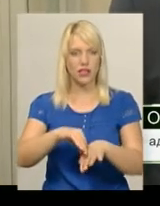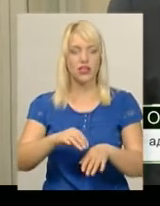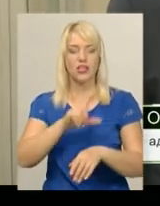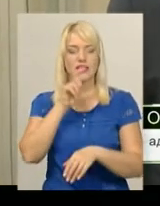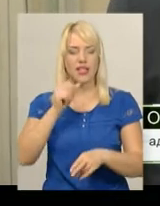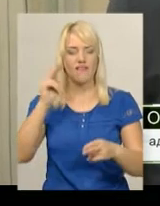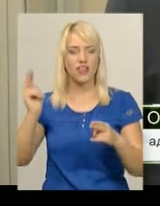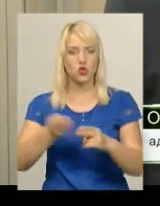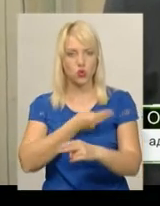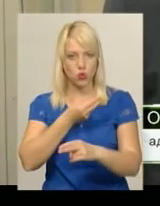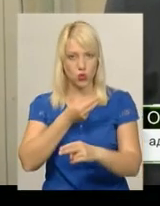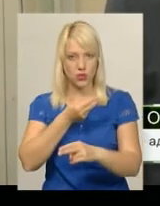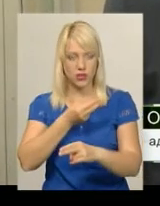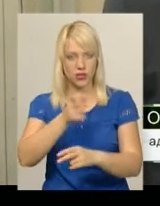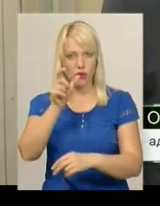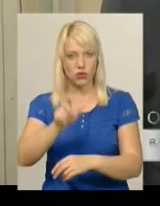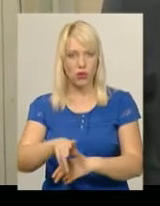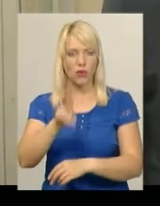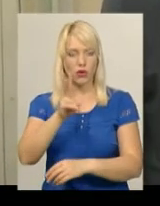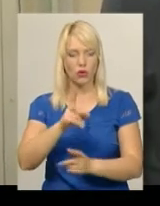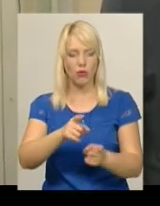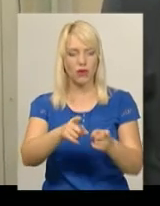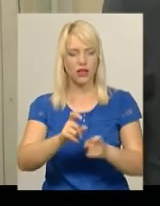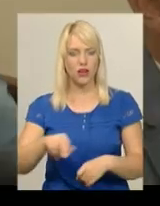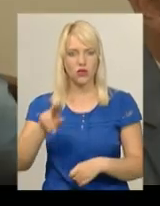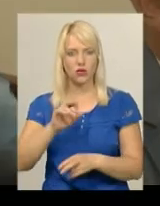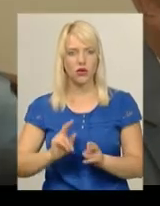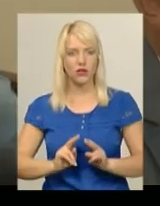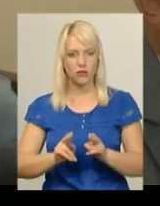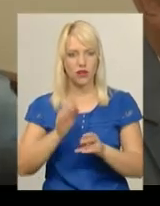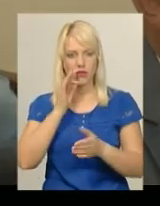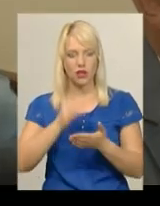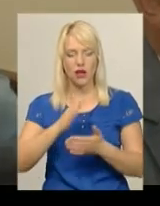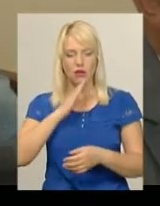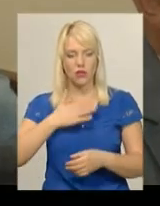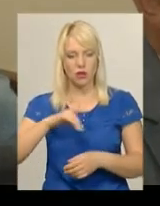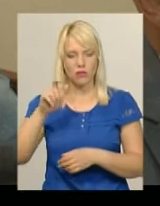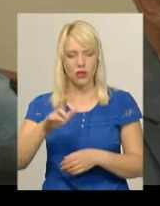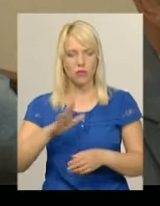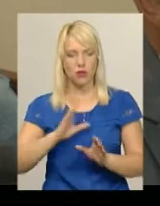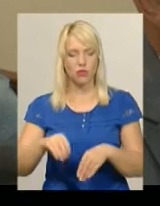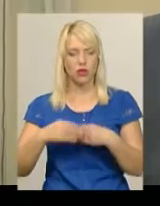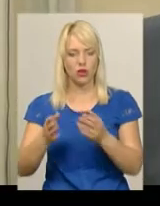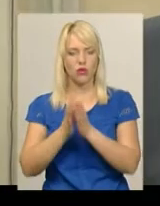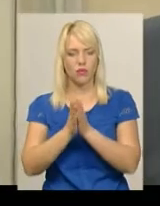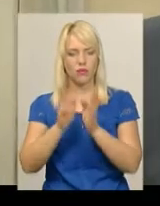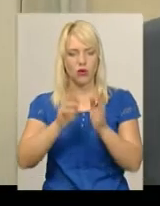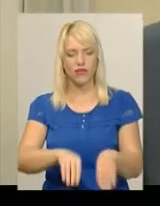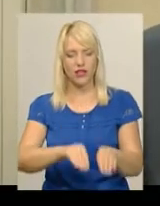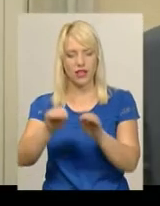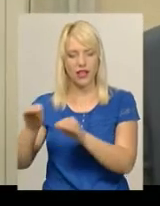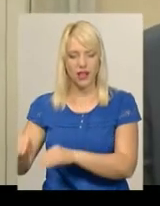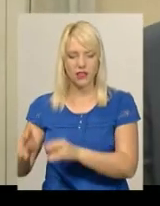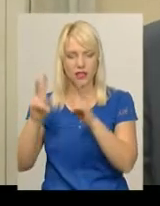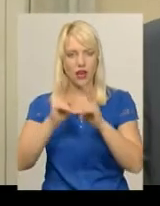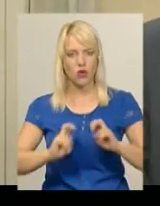відсутності особи, яка притягується до адмінної відповідальності. Моїм підзахисним було подано клопотання про відкладення розгляду справи. Таке ж саме